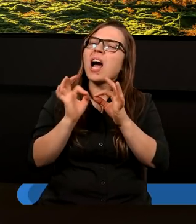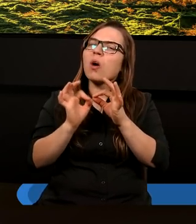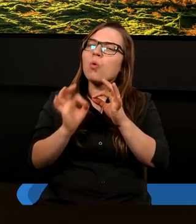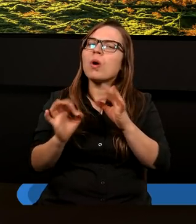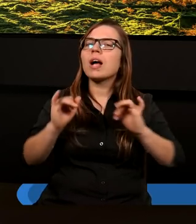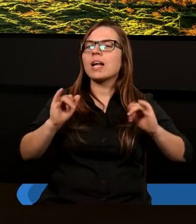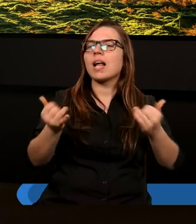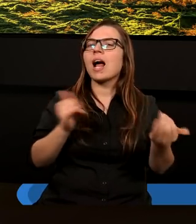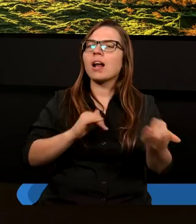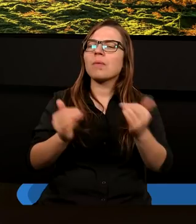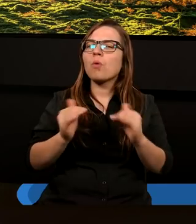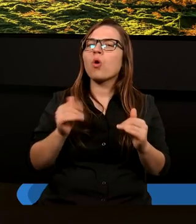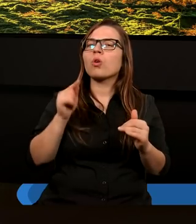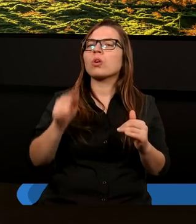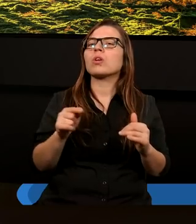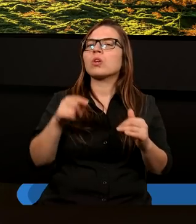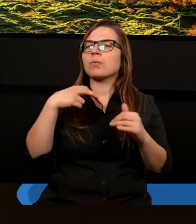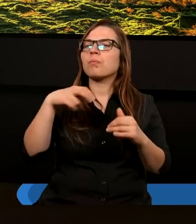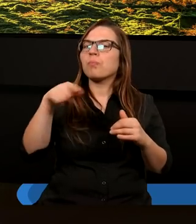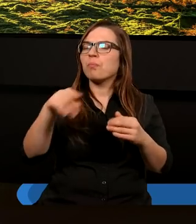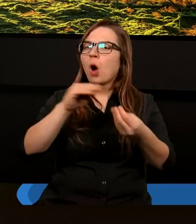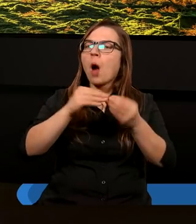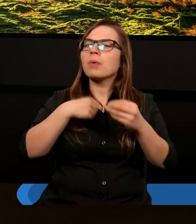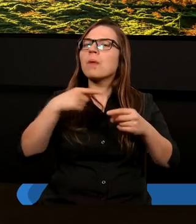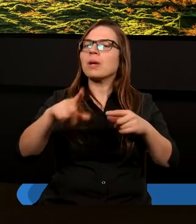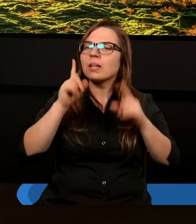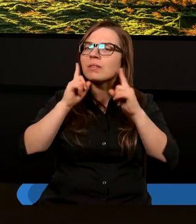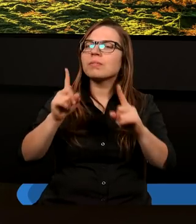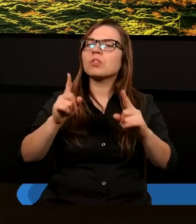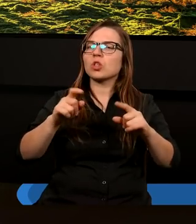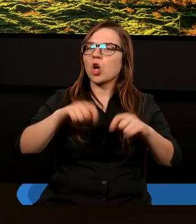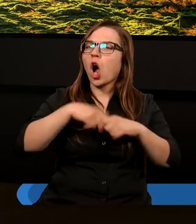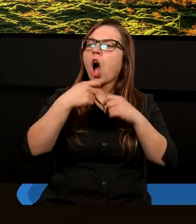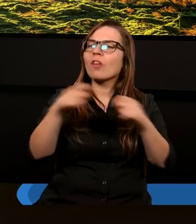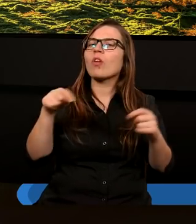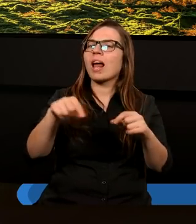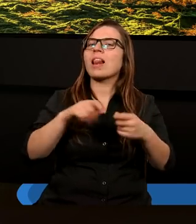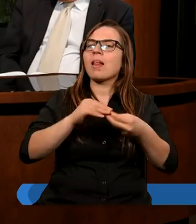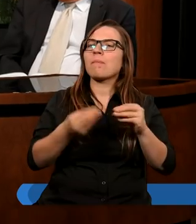W jaki sposób apostołowie podeszli do tego problemu, tak żeby go rzeczywiście skutecznie rozwiązać?